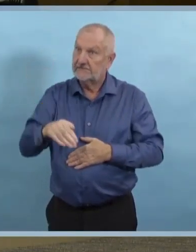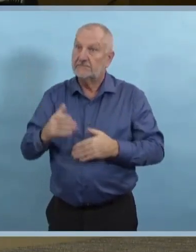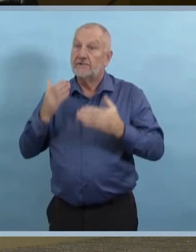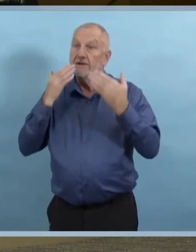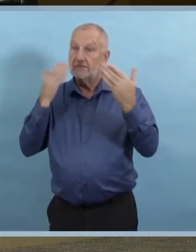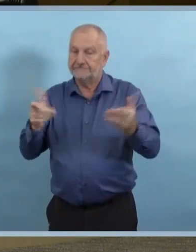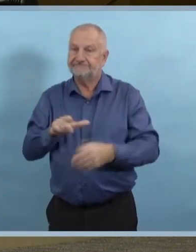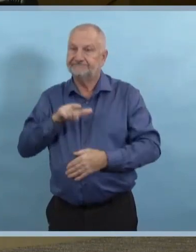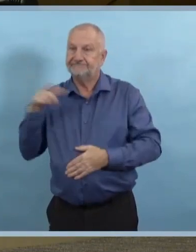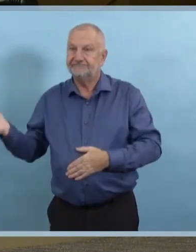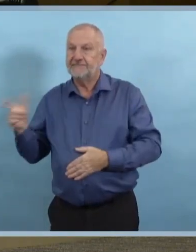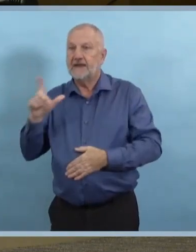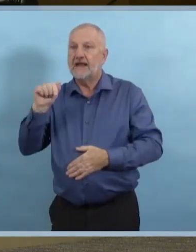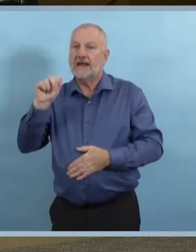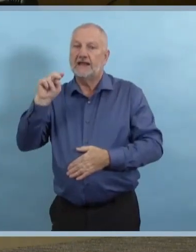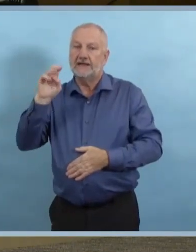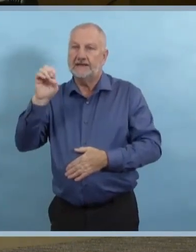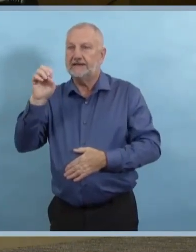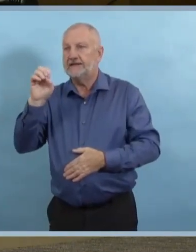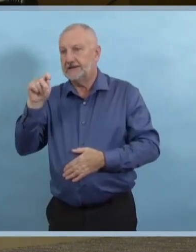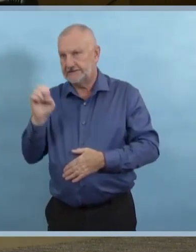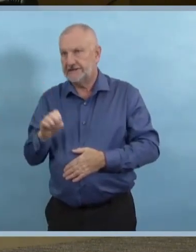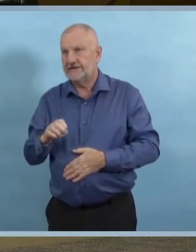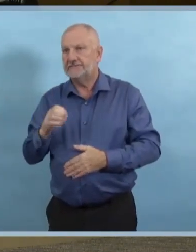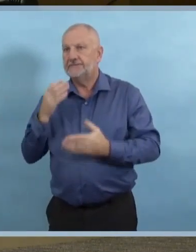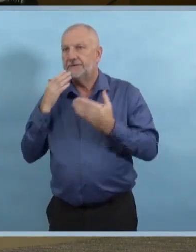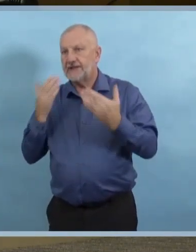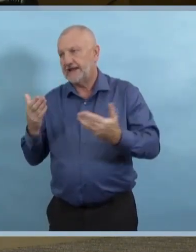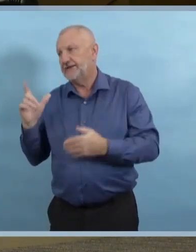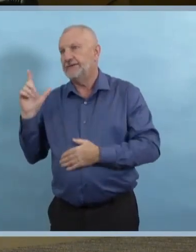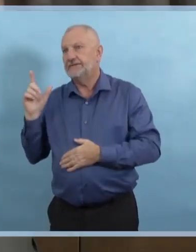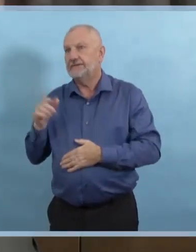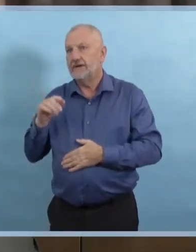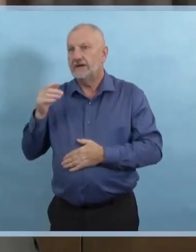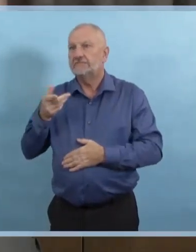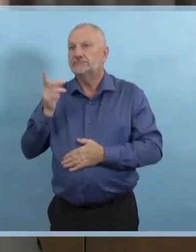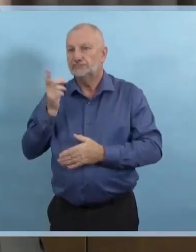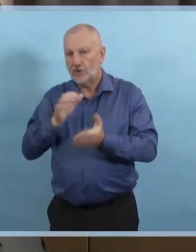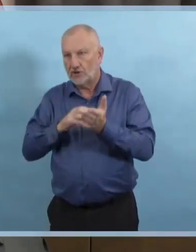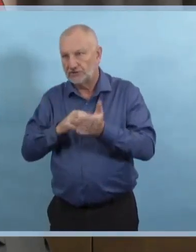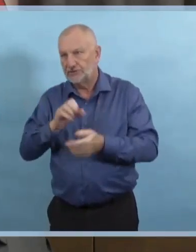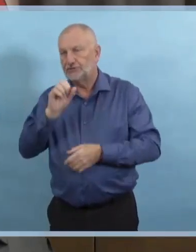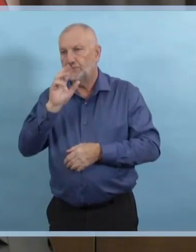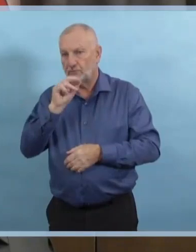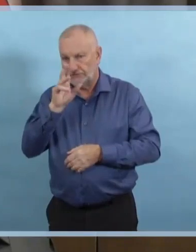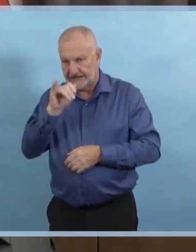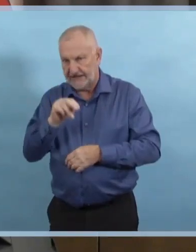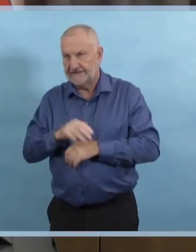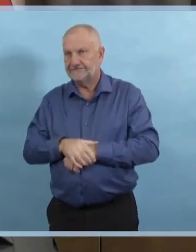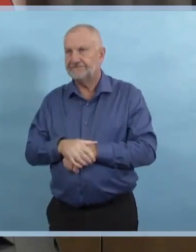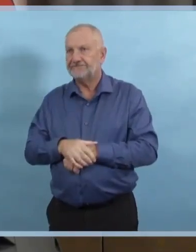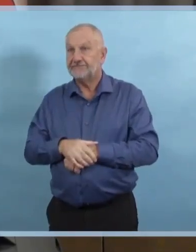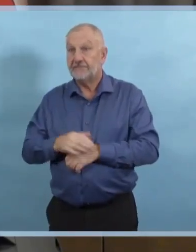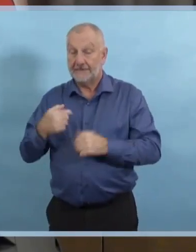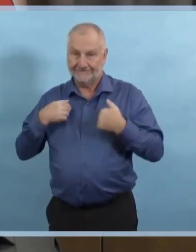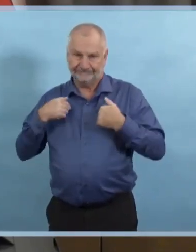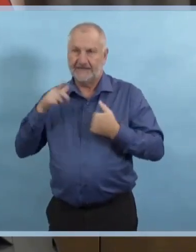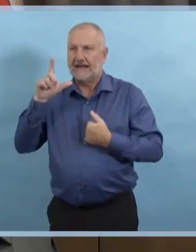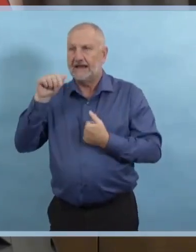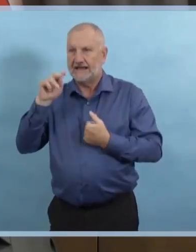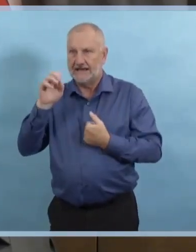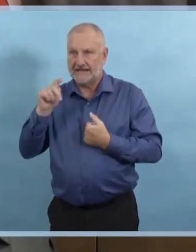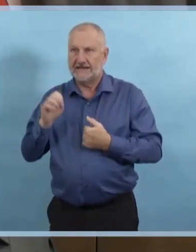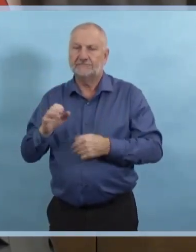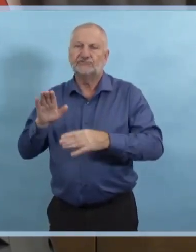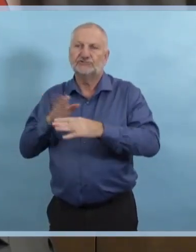Donc, je suis l'Annette Cyr-Goussa de Soins communs, infirmière en chef. Et je suis de retour ici avec vous aujourd'hui